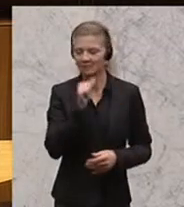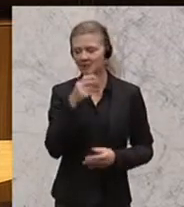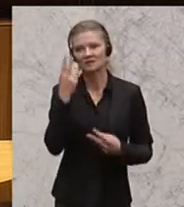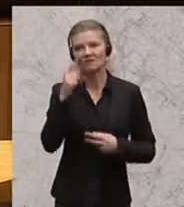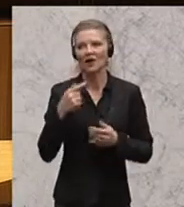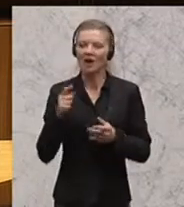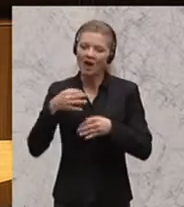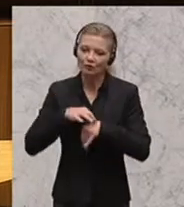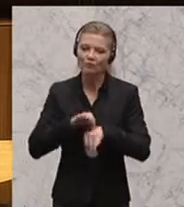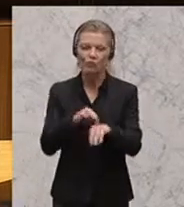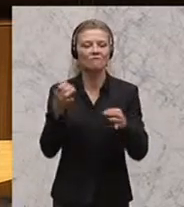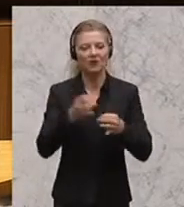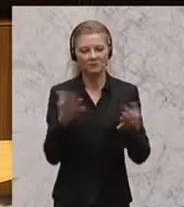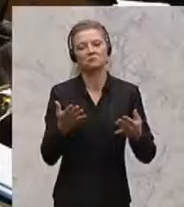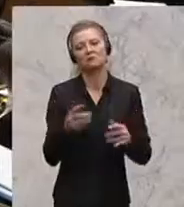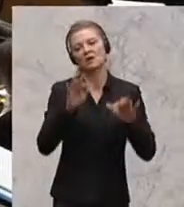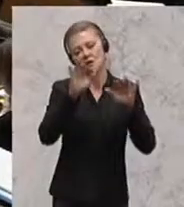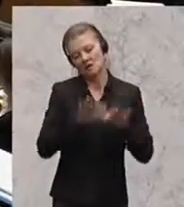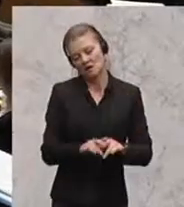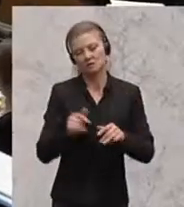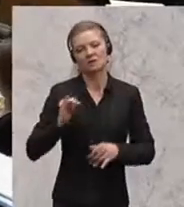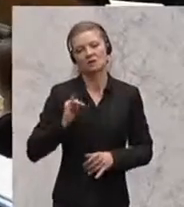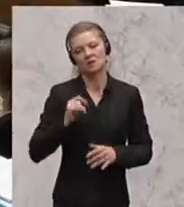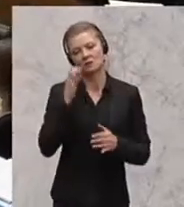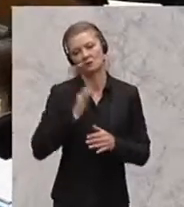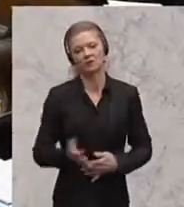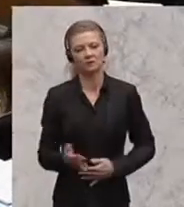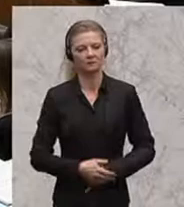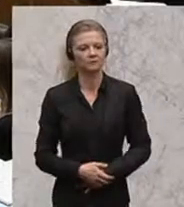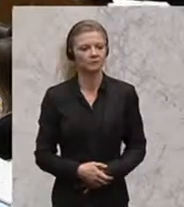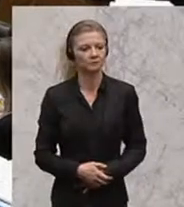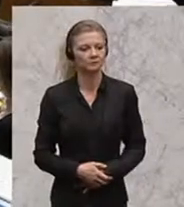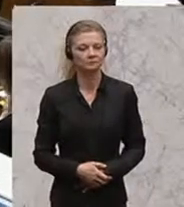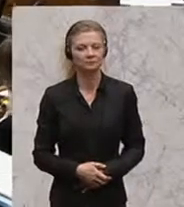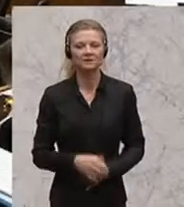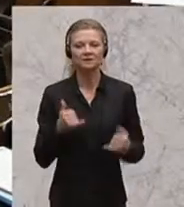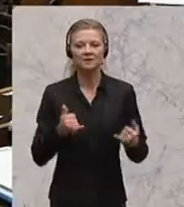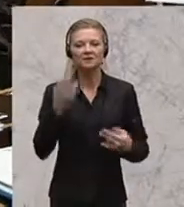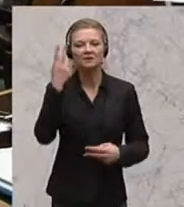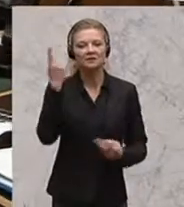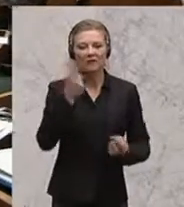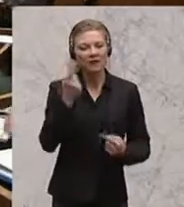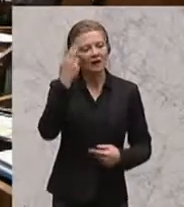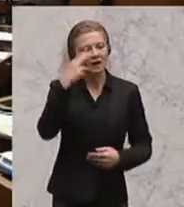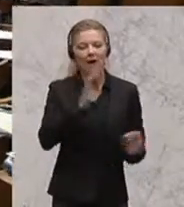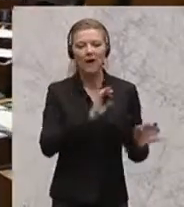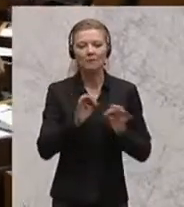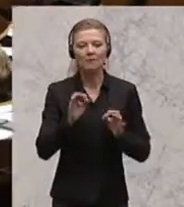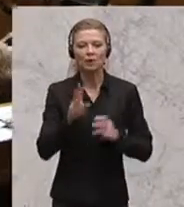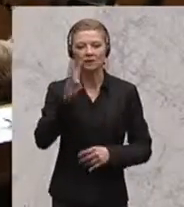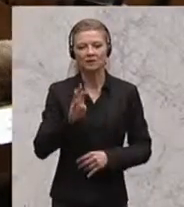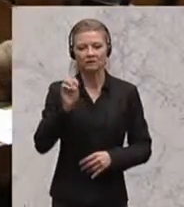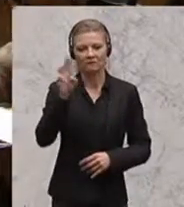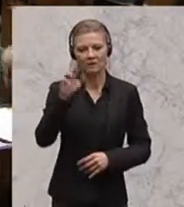Die Debatte über das Abkommen gegen Doppelbesteuerung mit Weißrussland nutzt Hubert Fuchs von der FPÖ für ein Plädoyer gegen